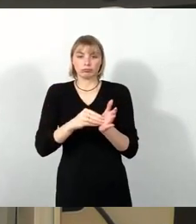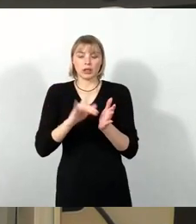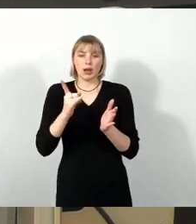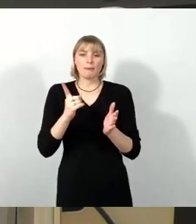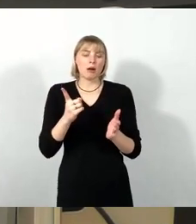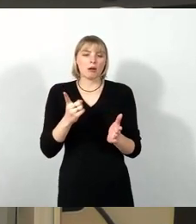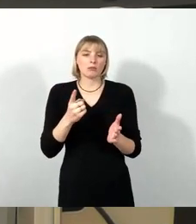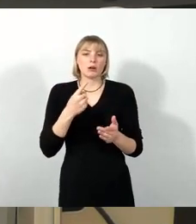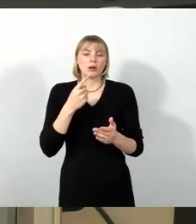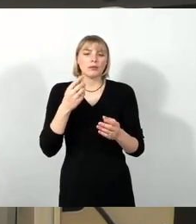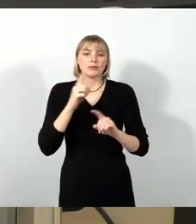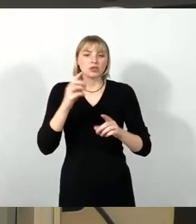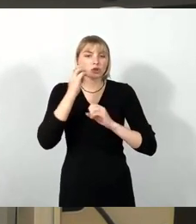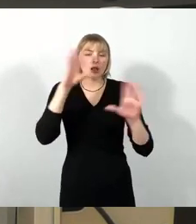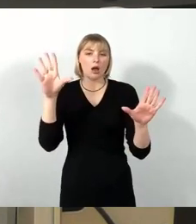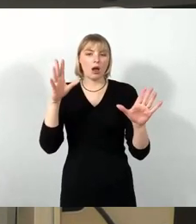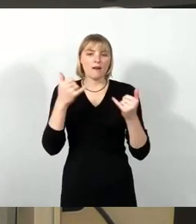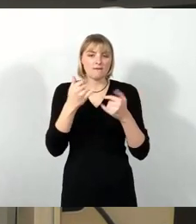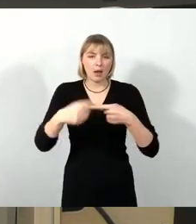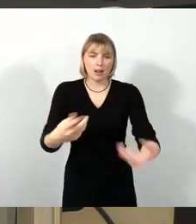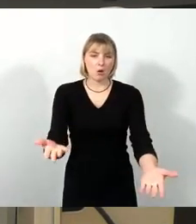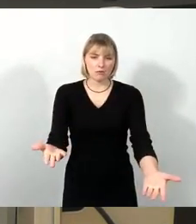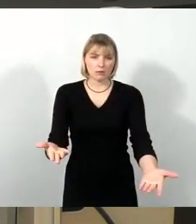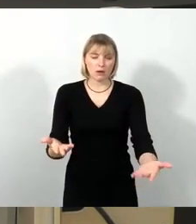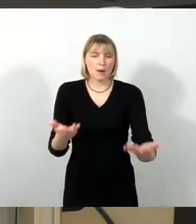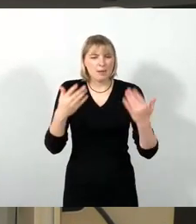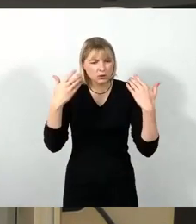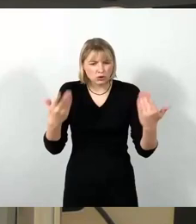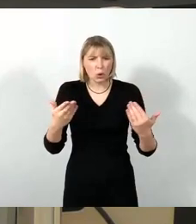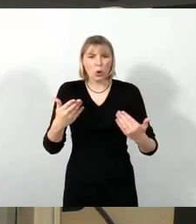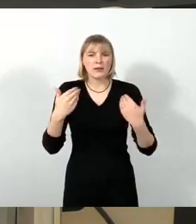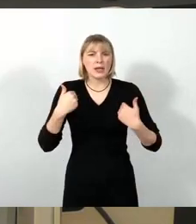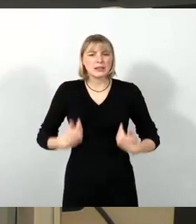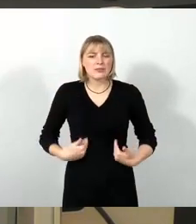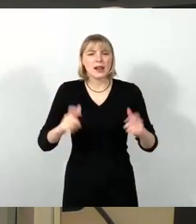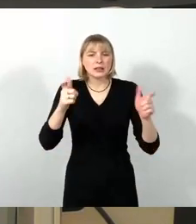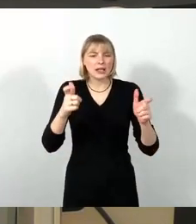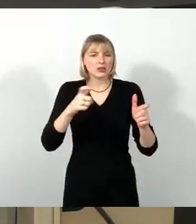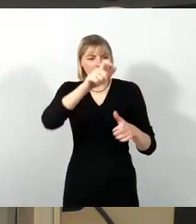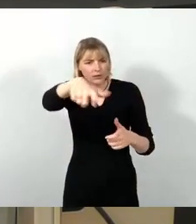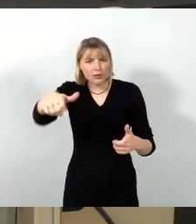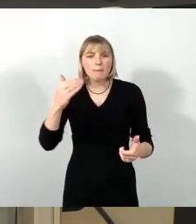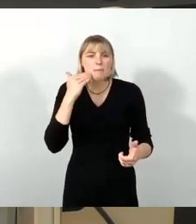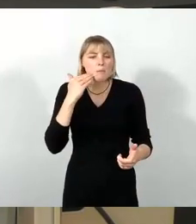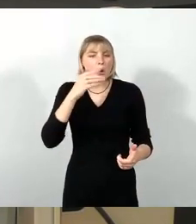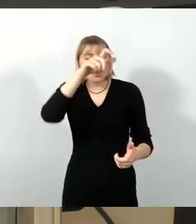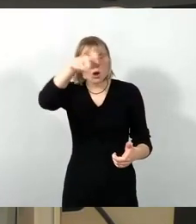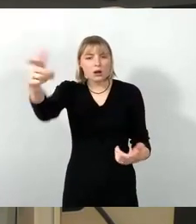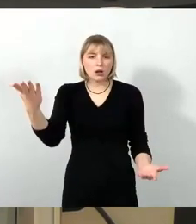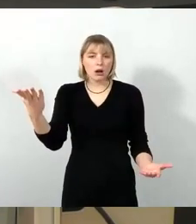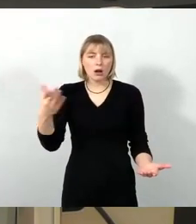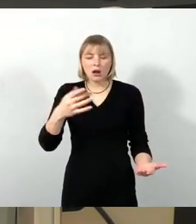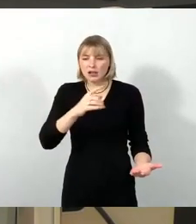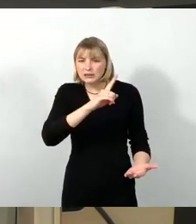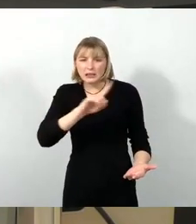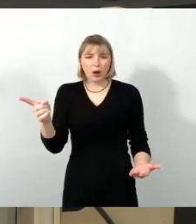Was ist das für ein Signal an die Dresdner Zivilgesellschaft, an die Menschen, die hier Tausende von Unterschriften